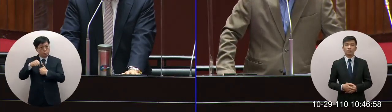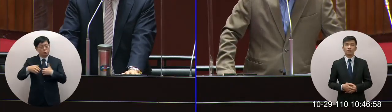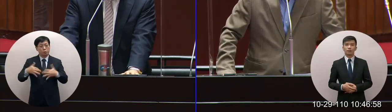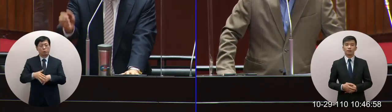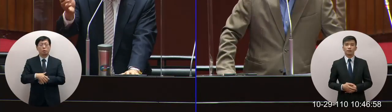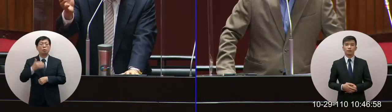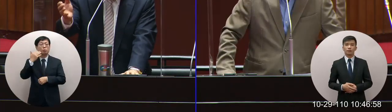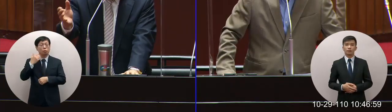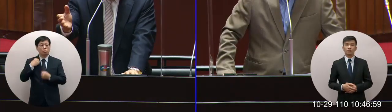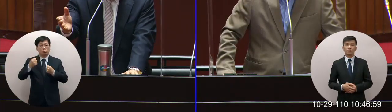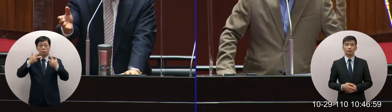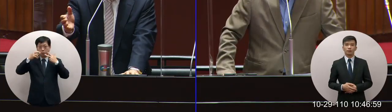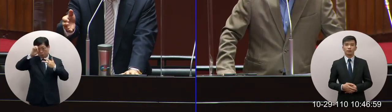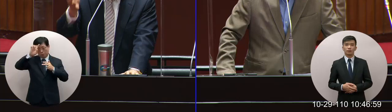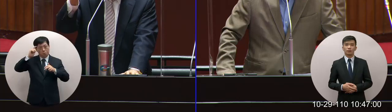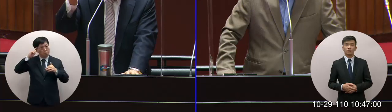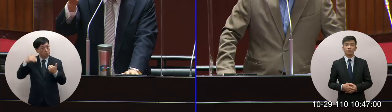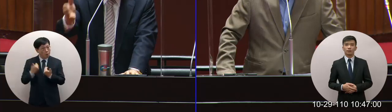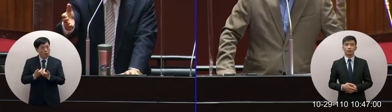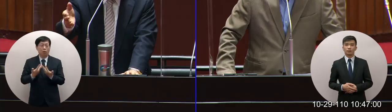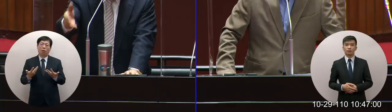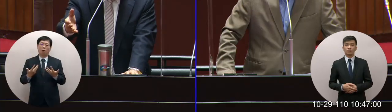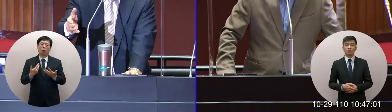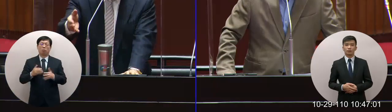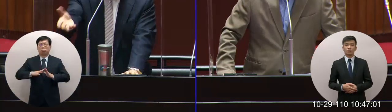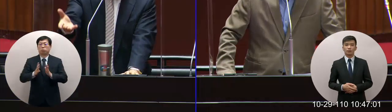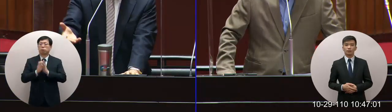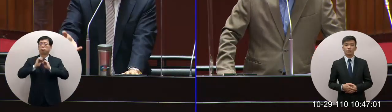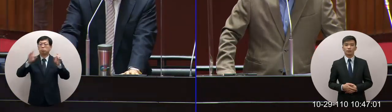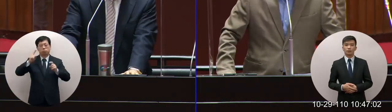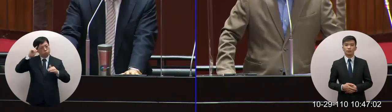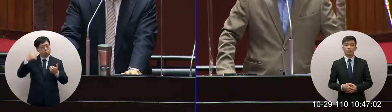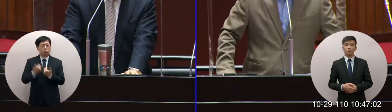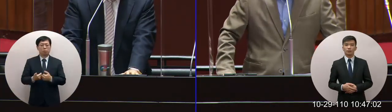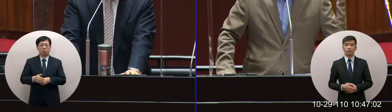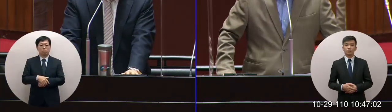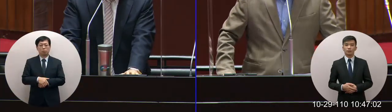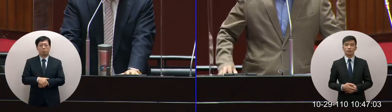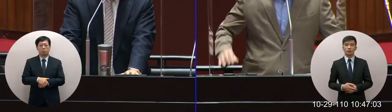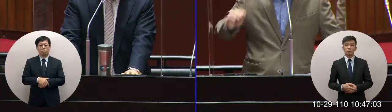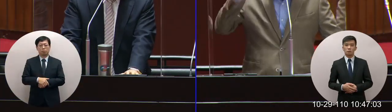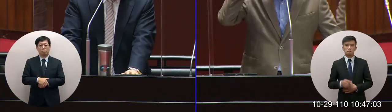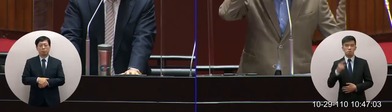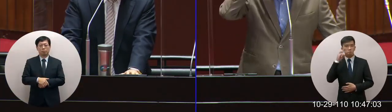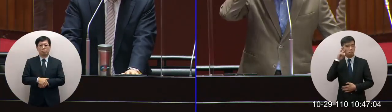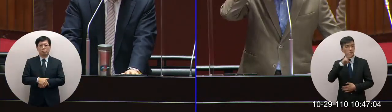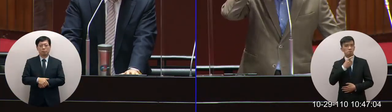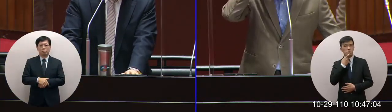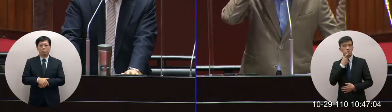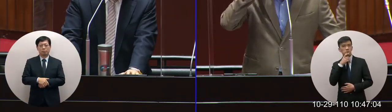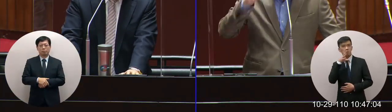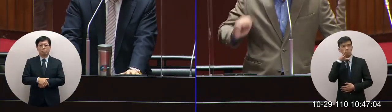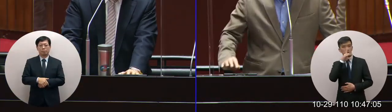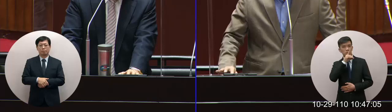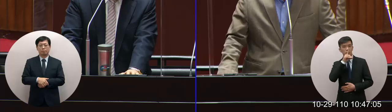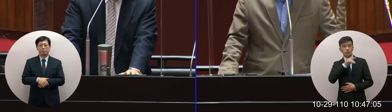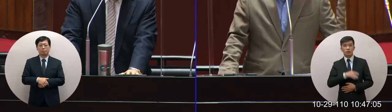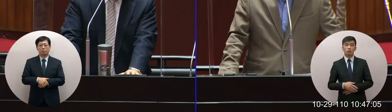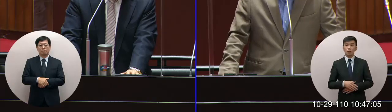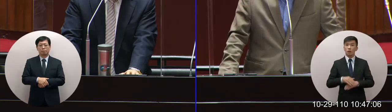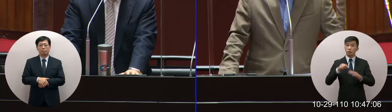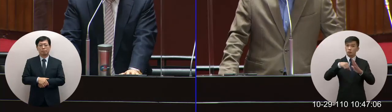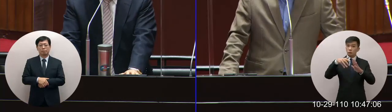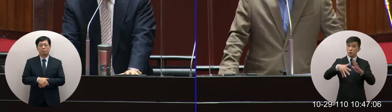我說如果在野黨反對就直接說反對對我就覺得很奇怪我們這個院長